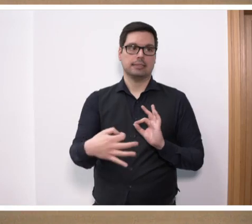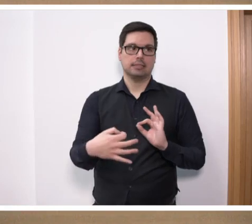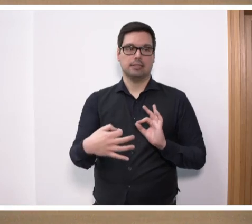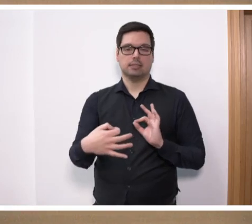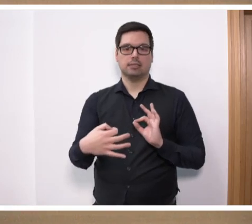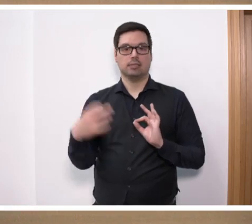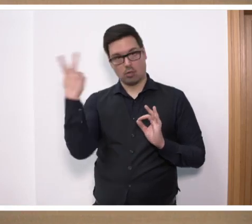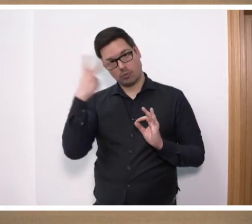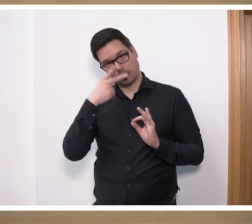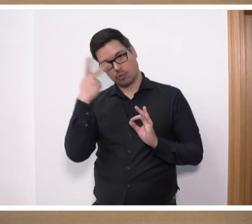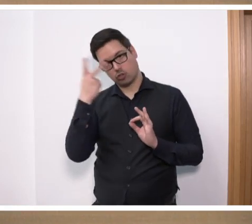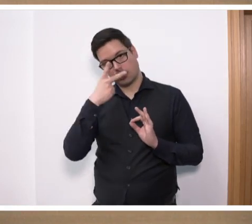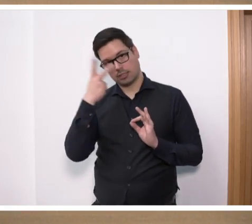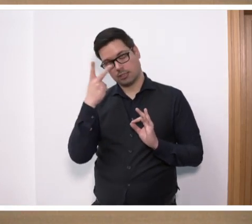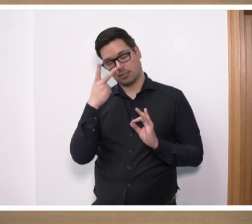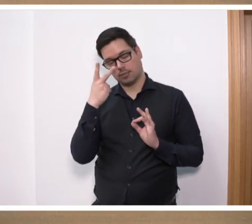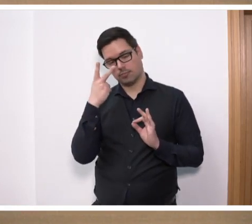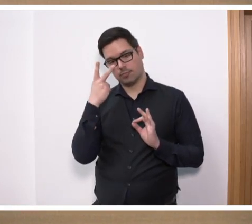einverstanden und d'accord.